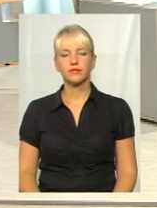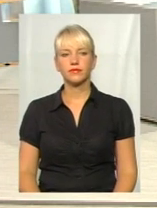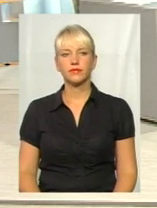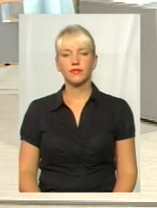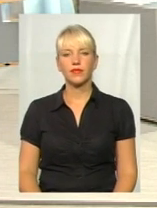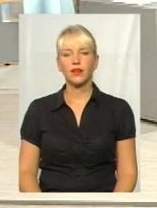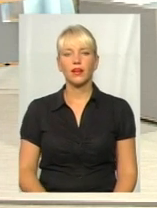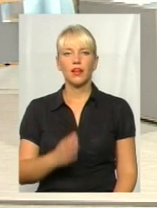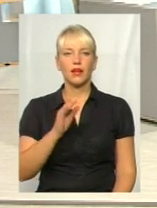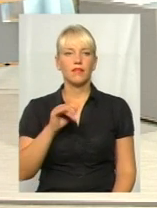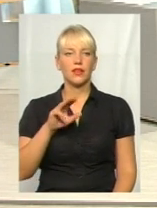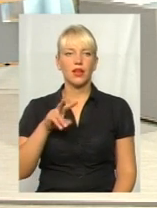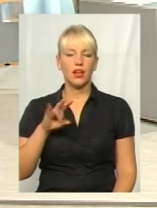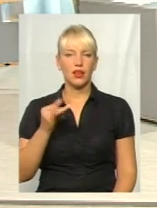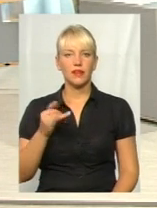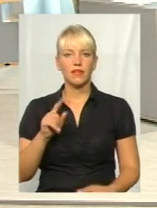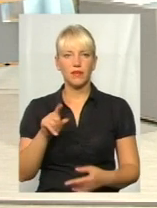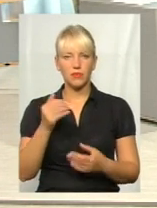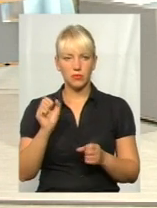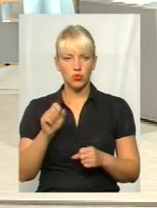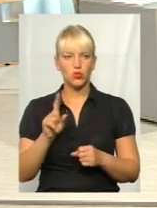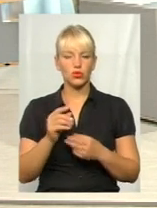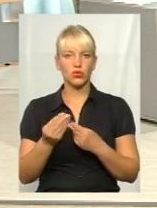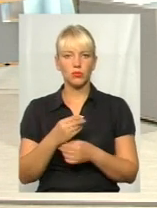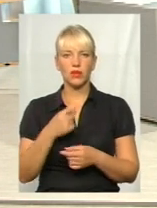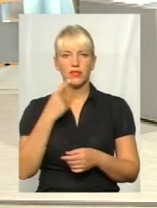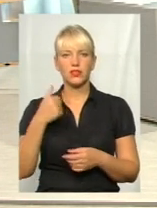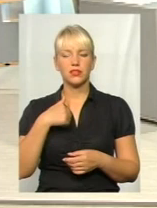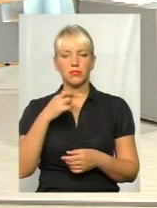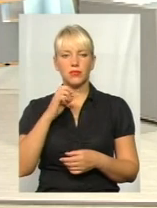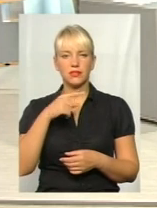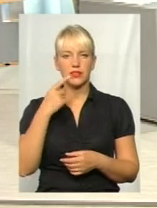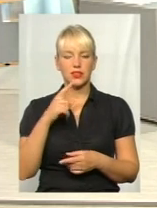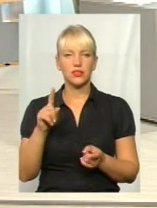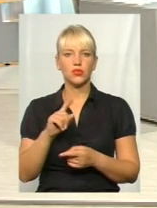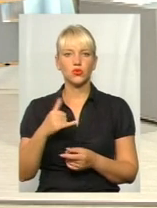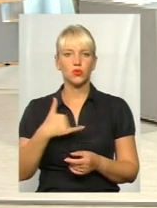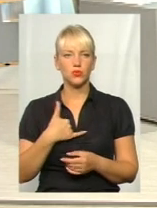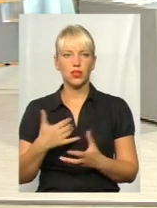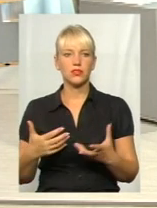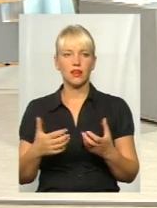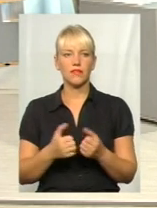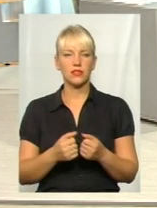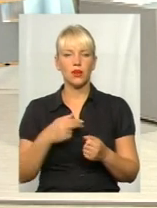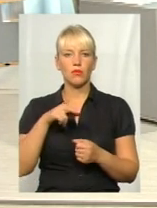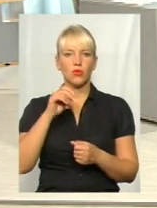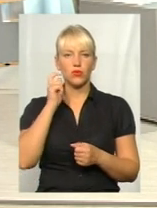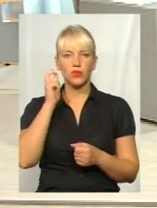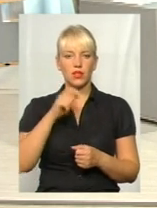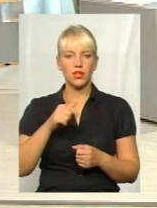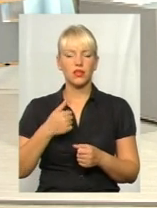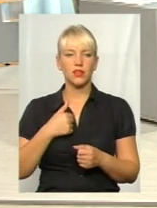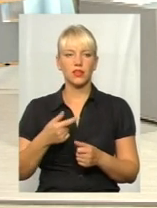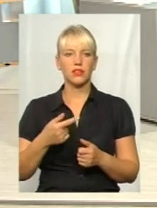додати? Ну, я хотів би відзначити, що дійсно аварійність в нас, я хотів би розпочати з України, я буквально вчора переглядав